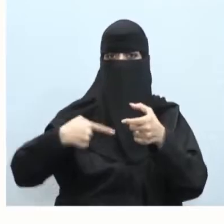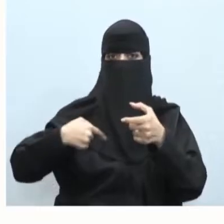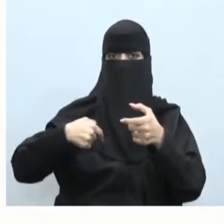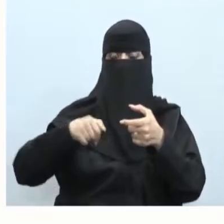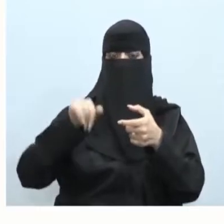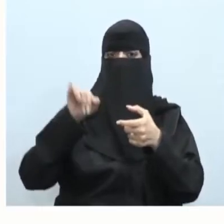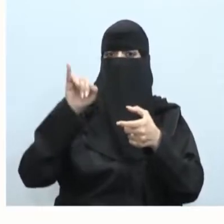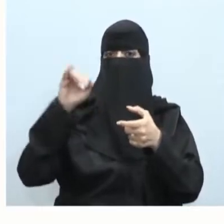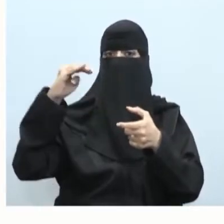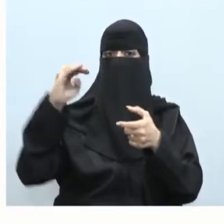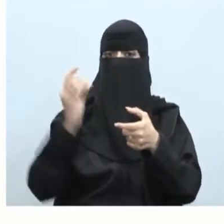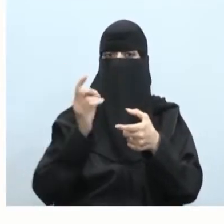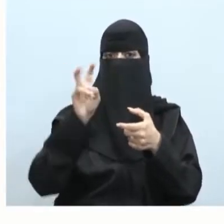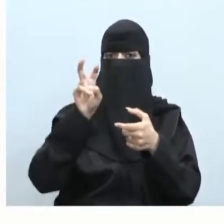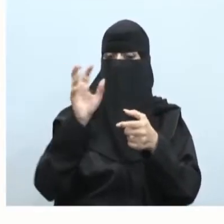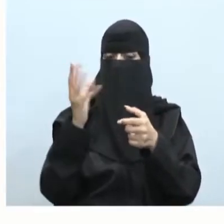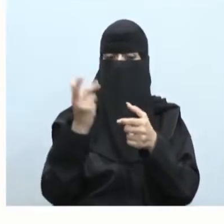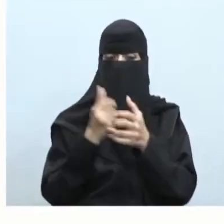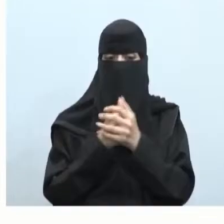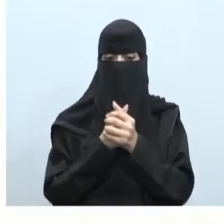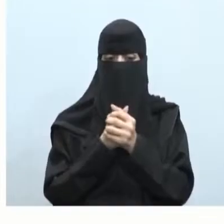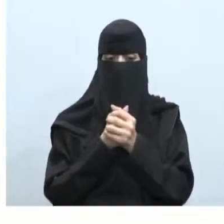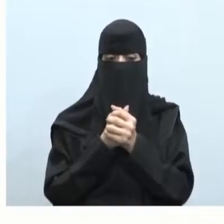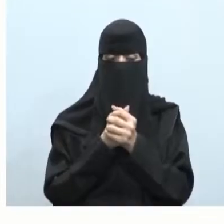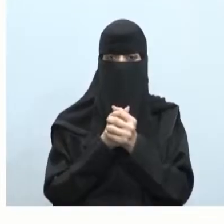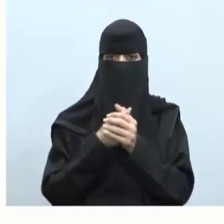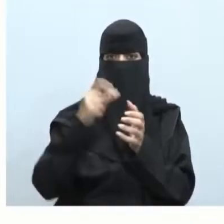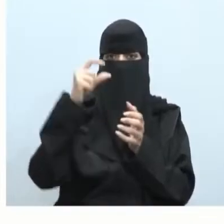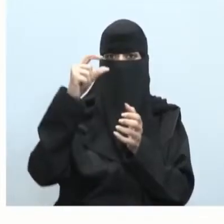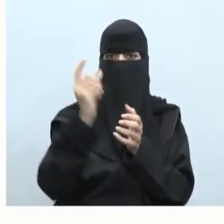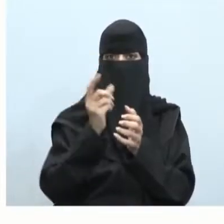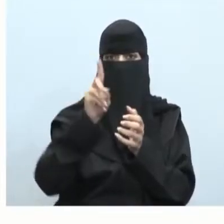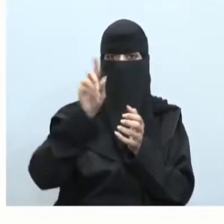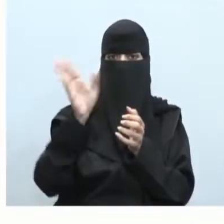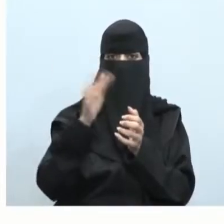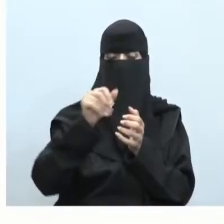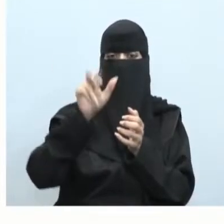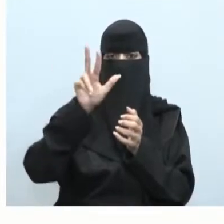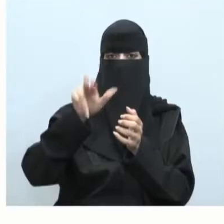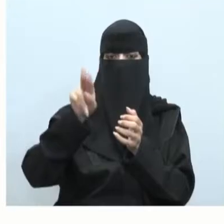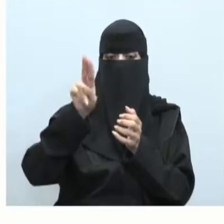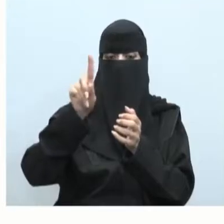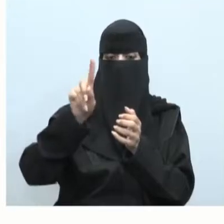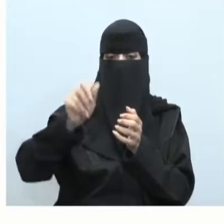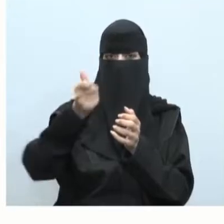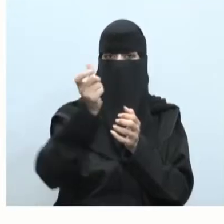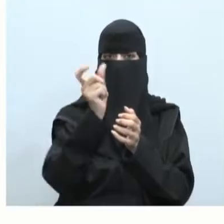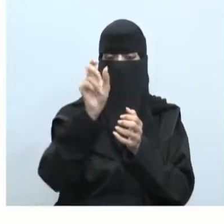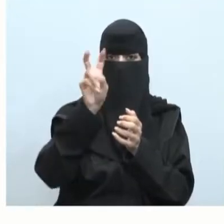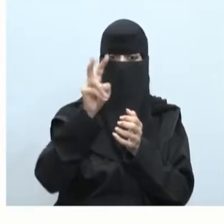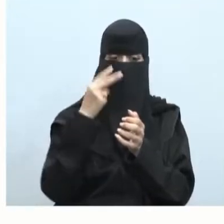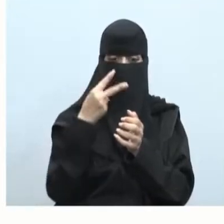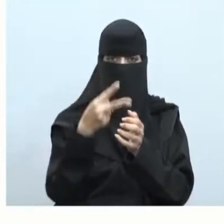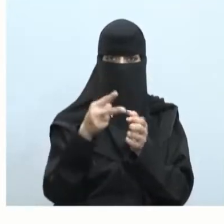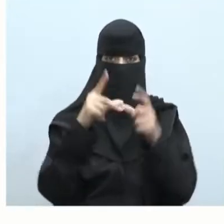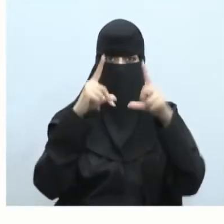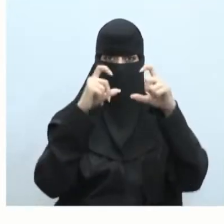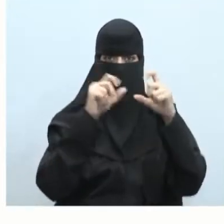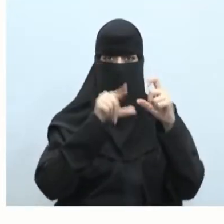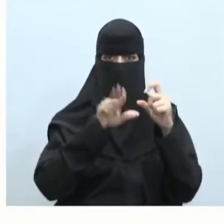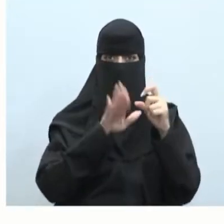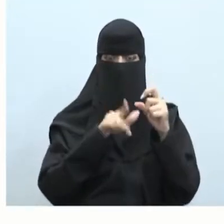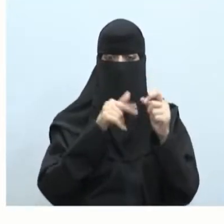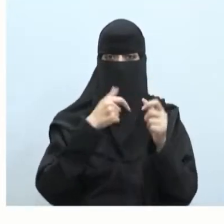عن مجرة ماذا؟ درب التبانة هذه أبناء وبنات الطلاب